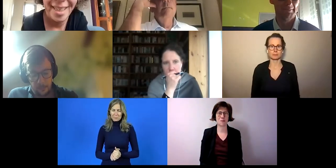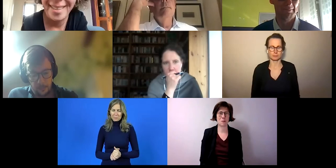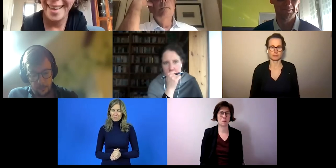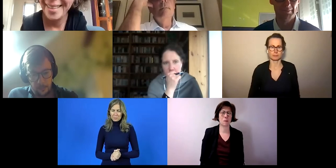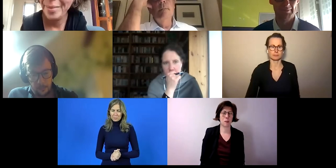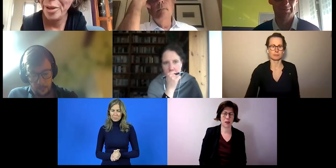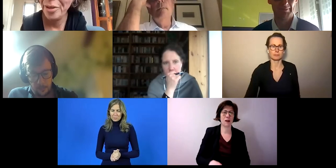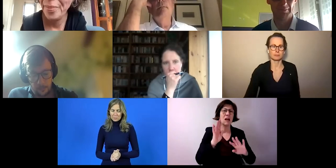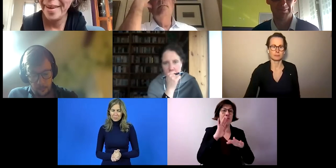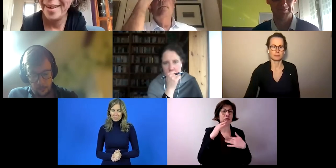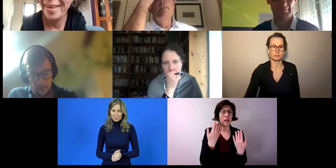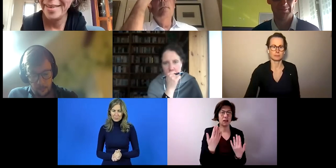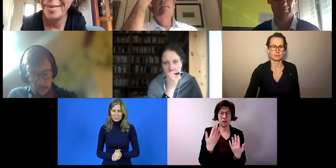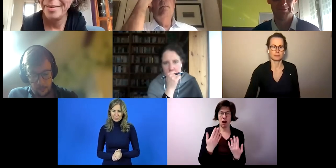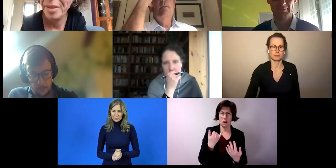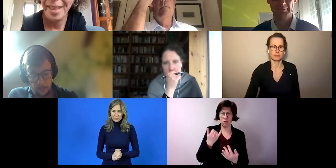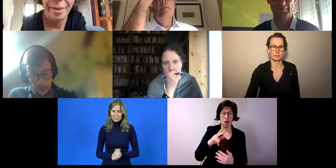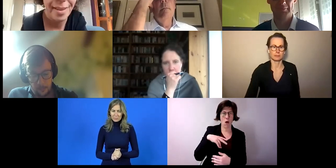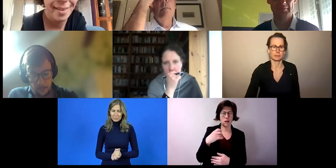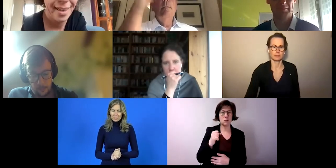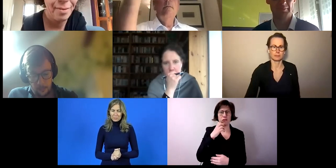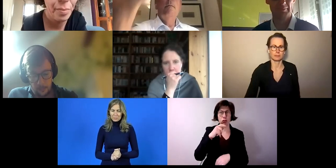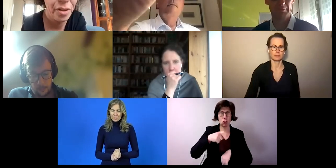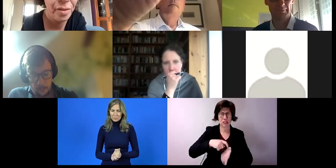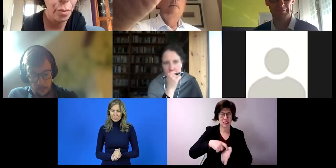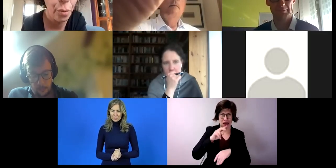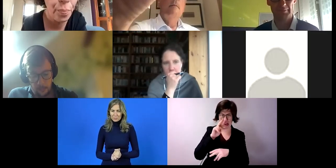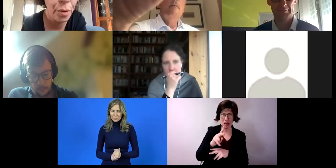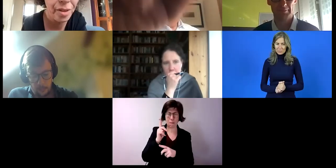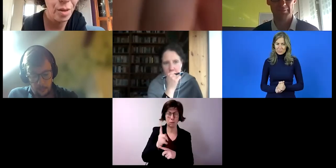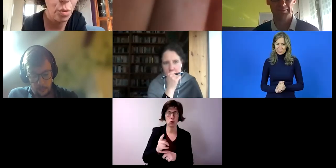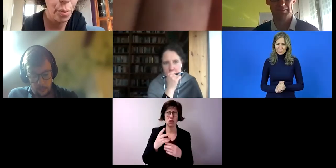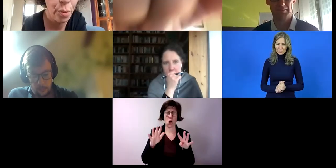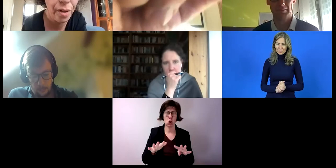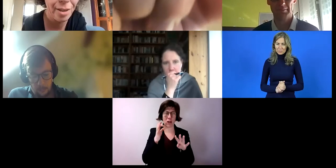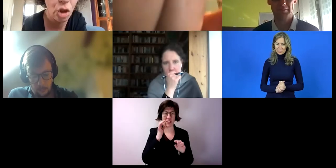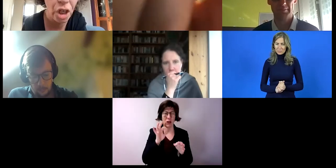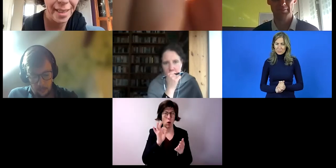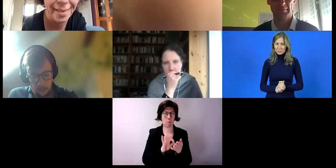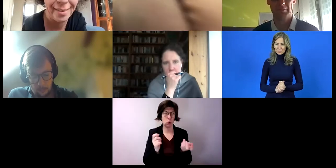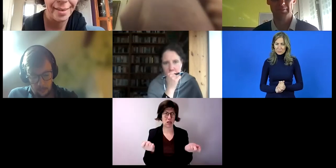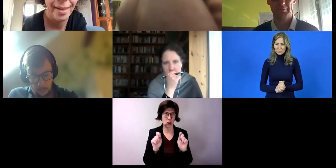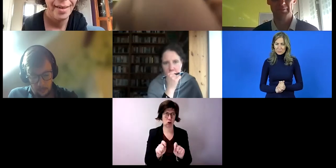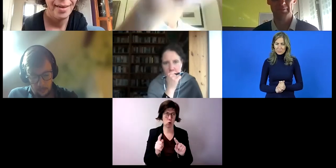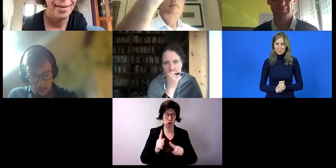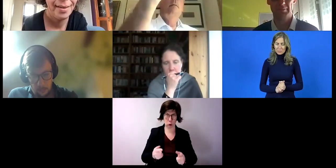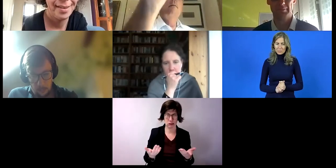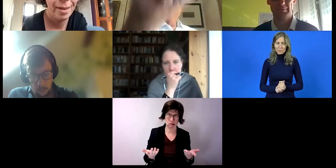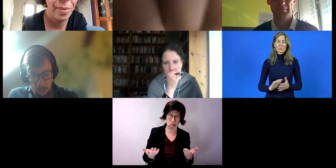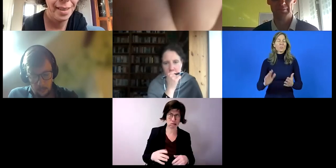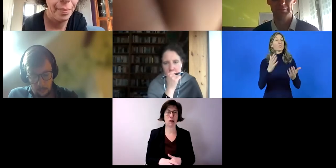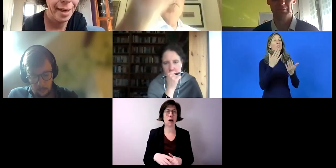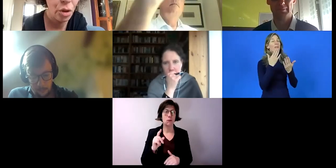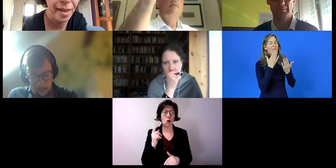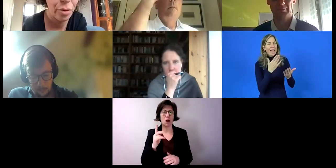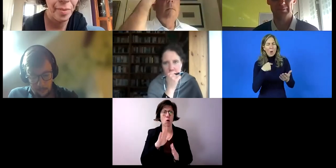Vielen Dank. Ich möchte noch mal mit Blick auf die Zeit, wir müssen um 19 Uhr pünktlich schließen. Das